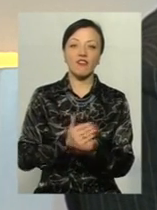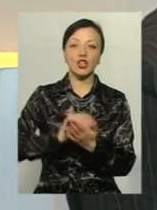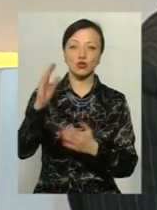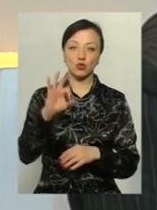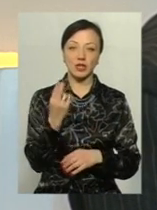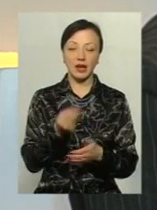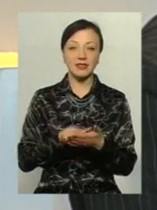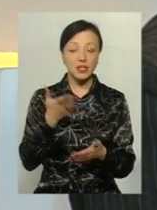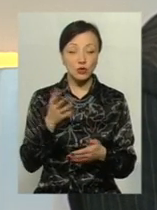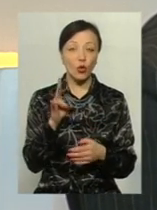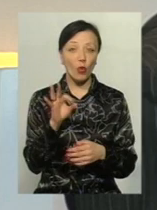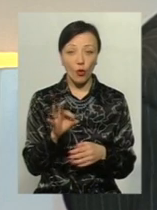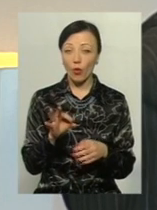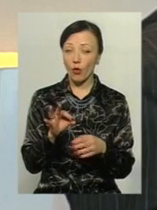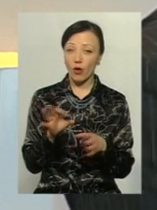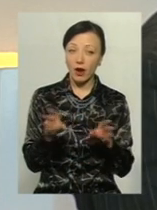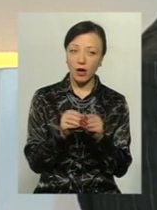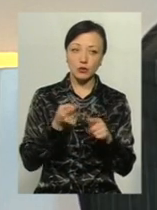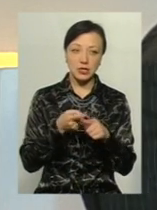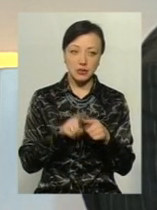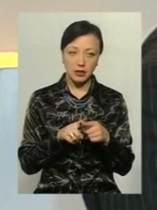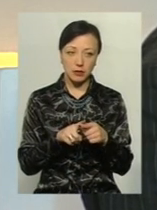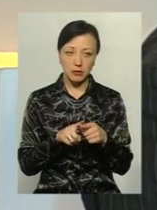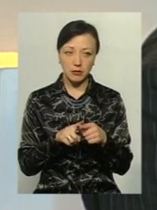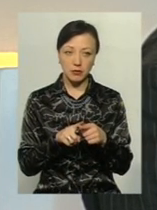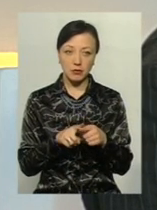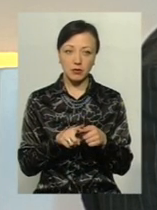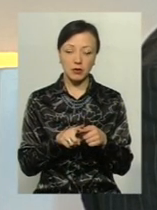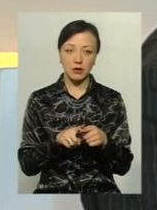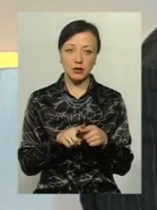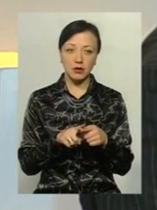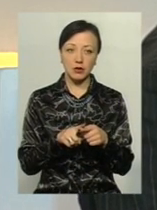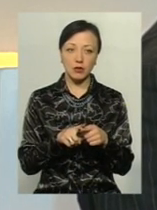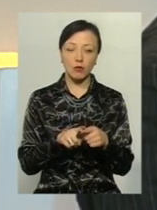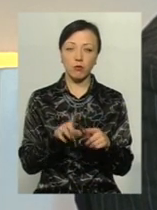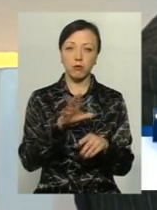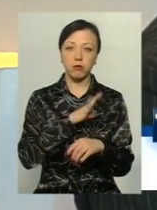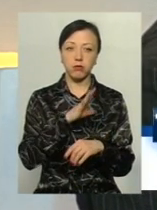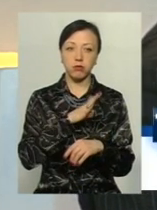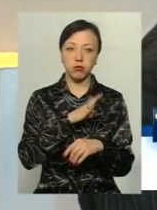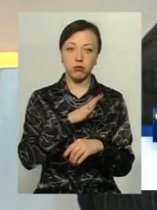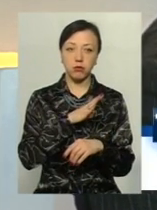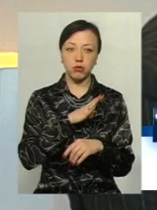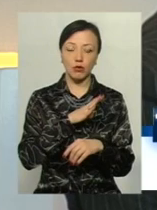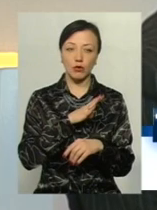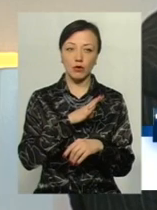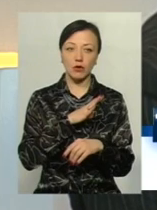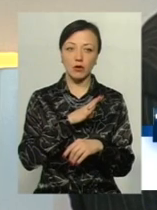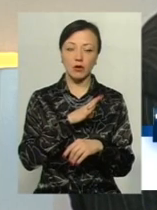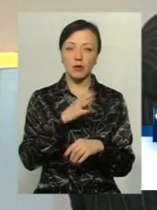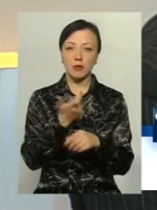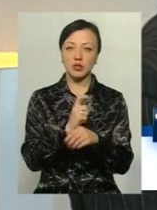брутально були викинуті більше десятка представників київських організацій,